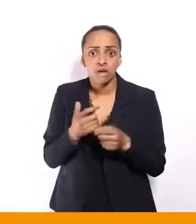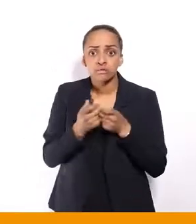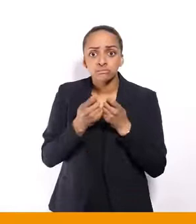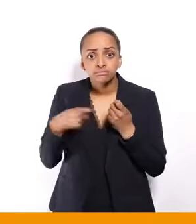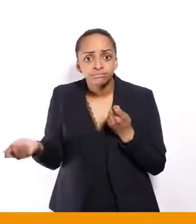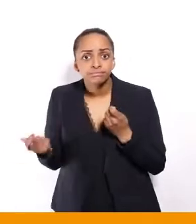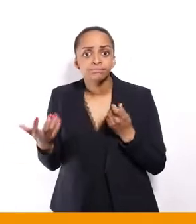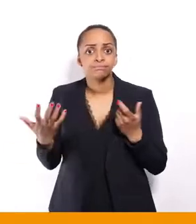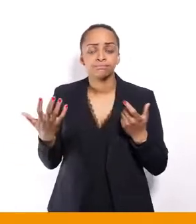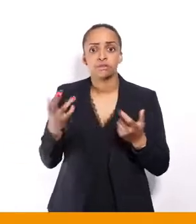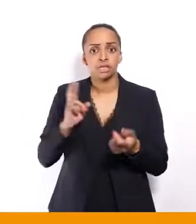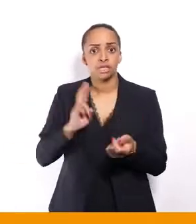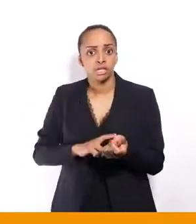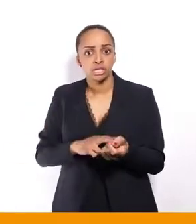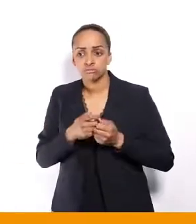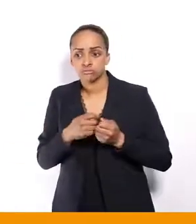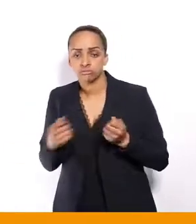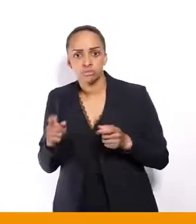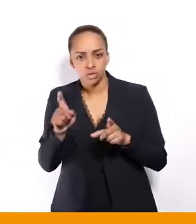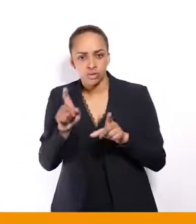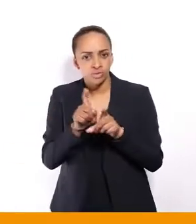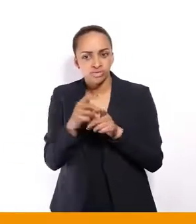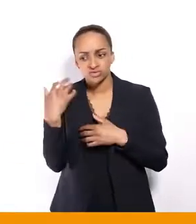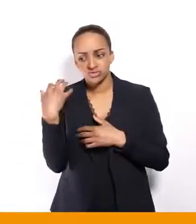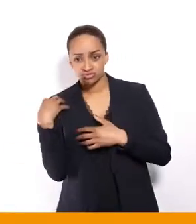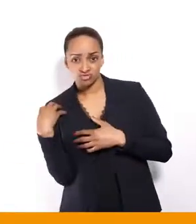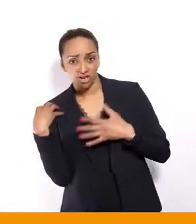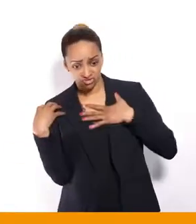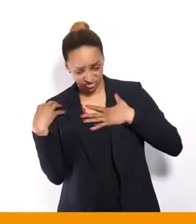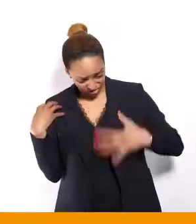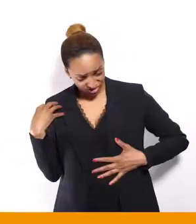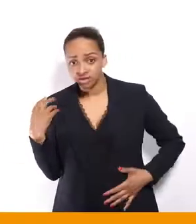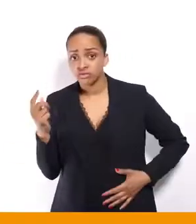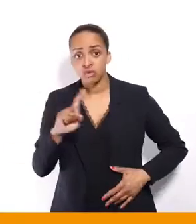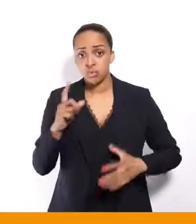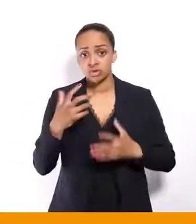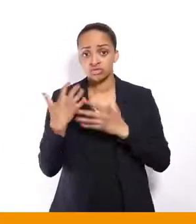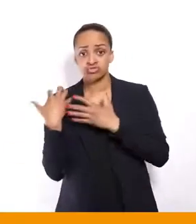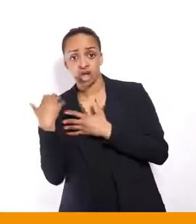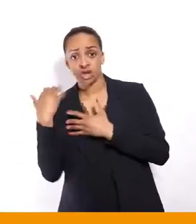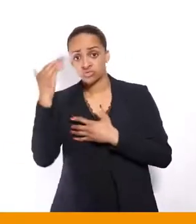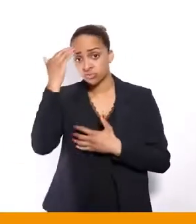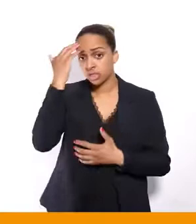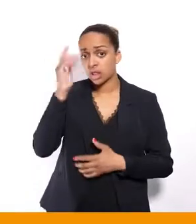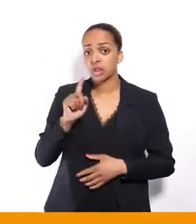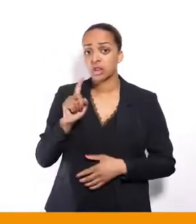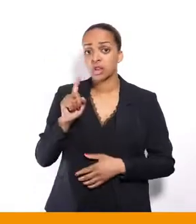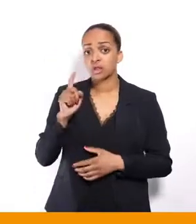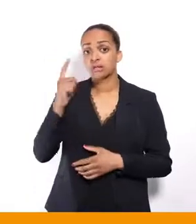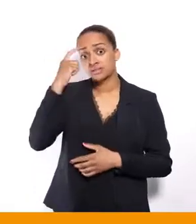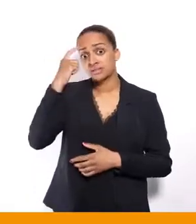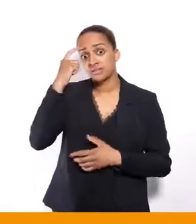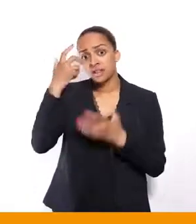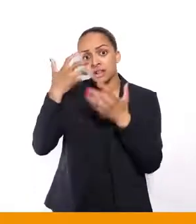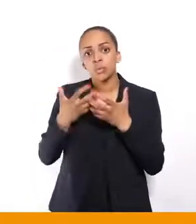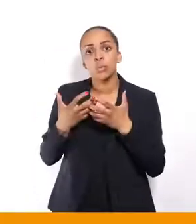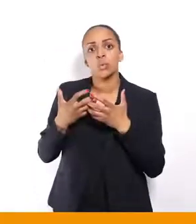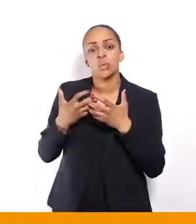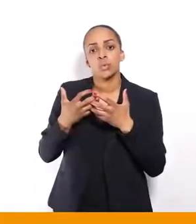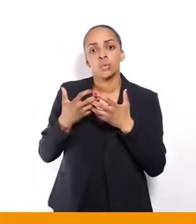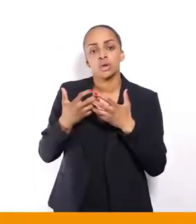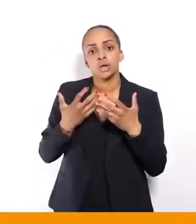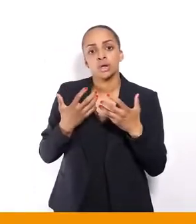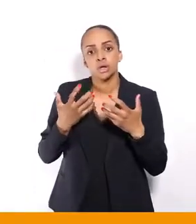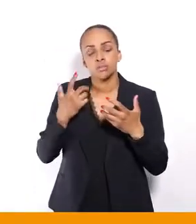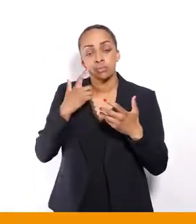de travail, cadences, mais c'est aussi une charge, une charge mentale qui est quand même très, très difficile, voilà. Il y une pression, il une concurrence